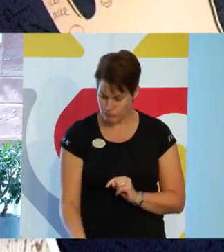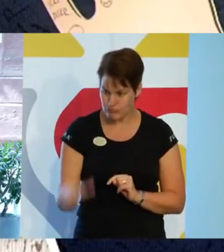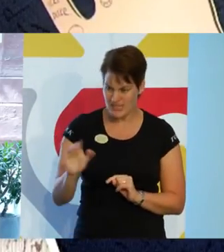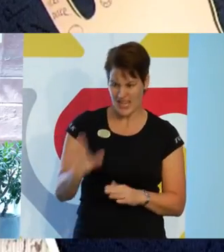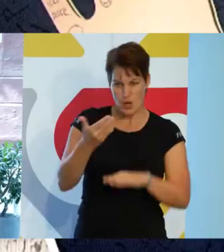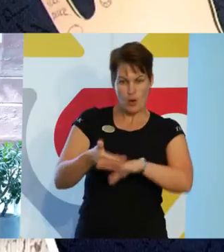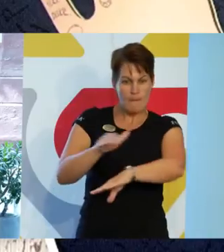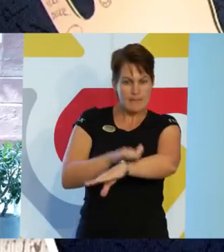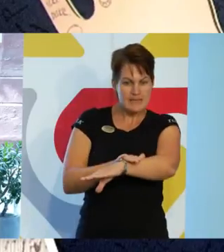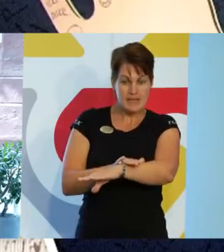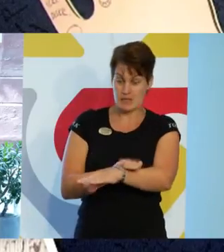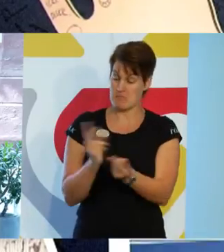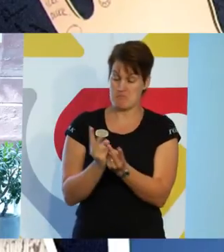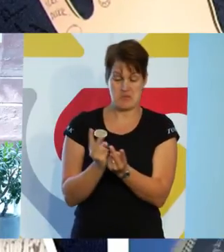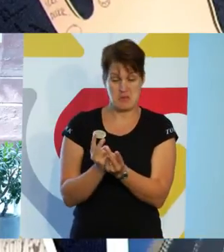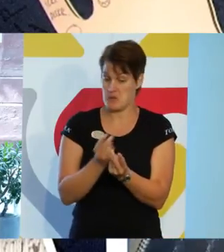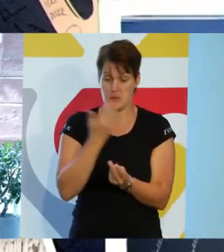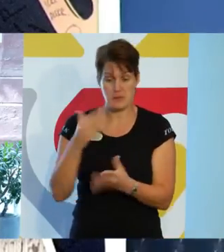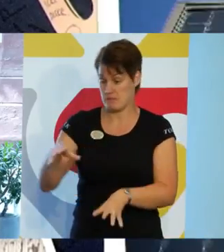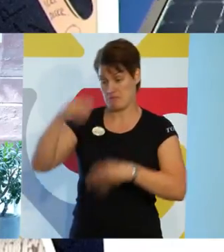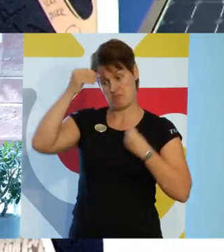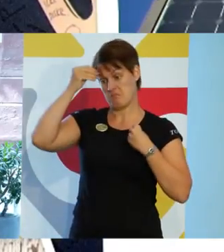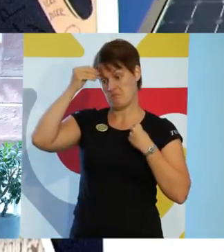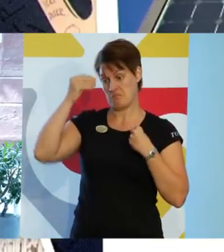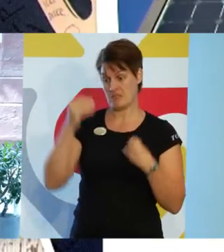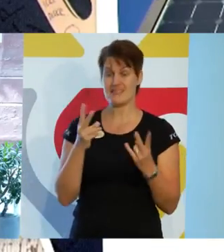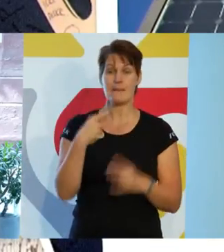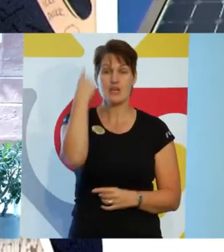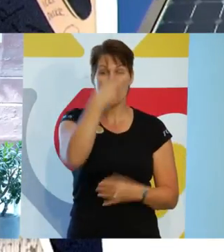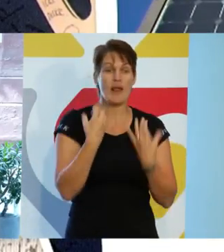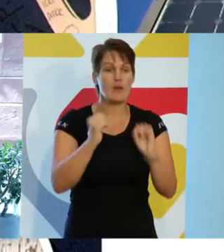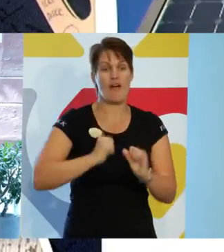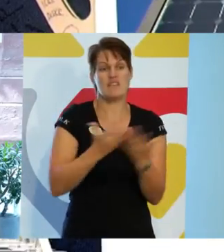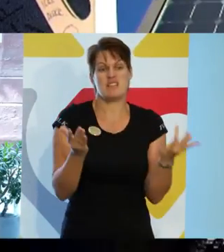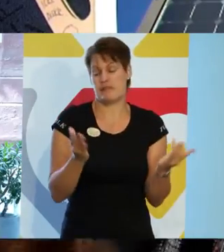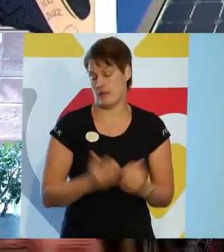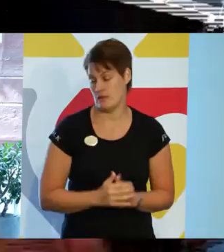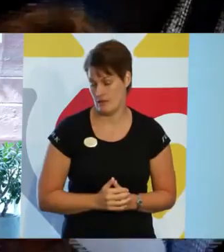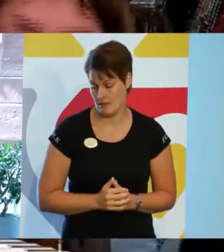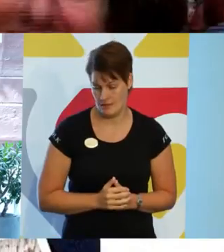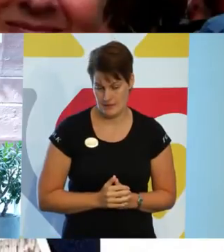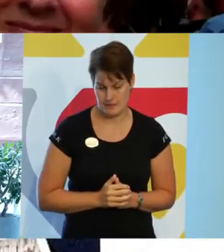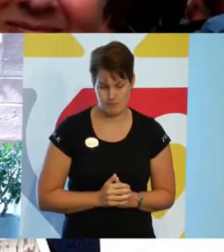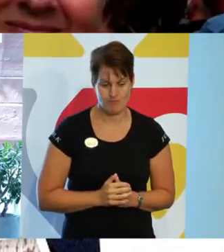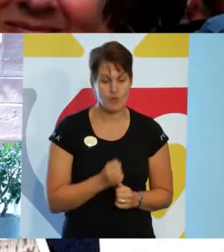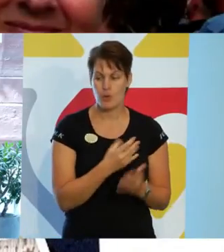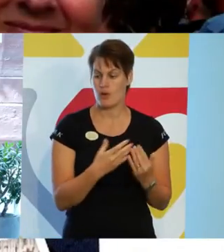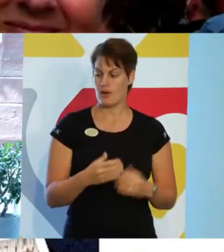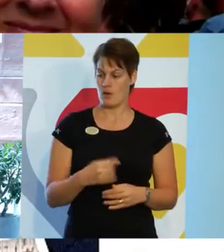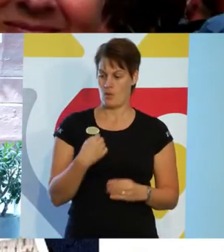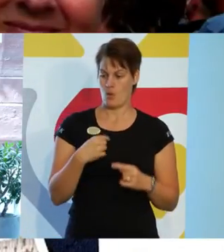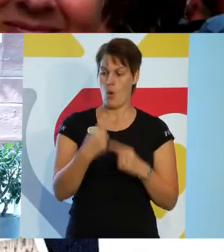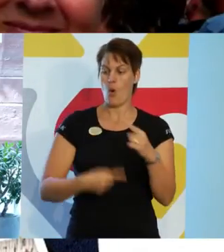togs i denna tid lika dåligt tillvara som solenergin. Årsrika personer ansågs